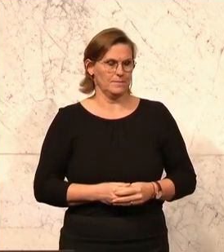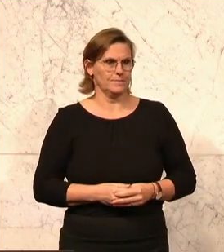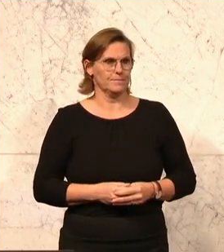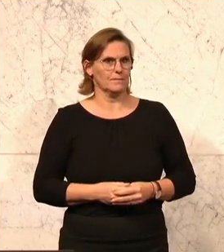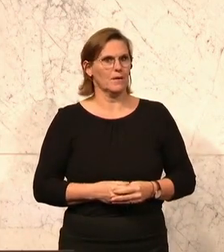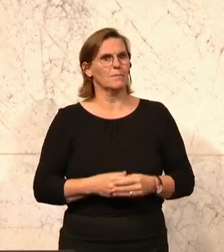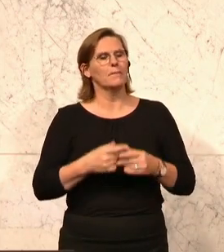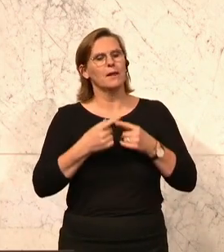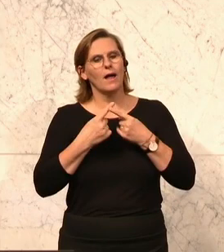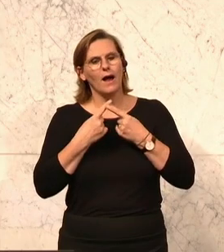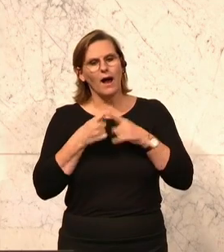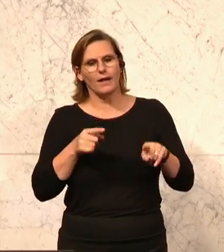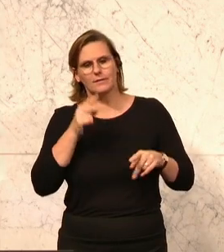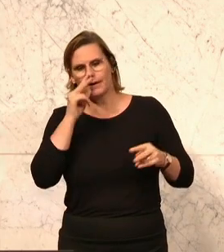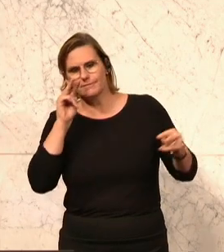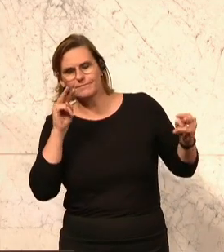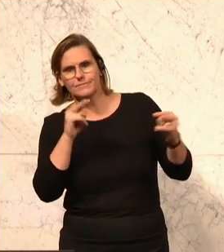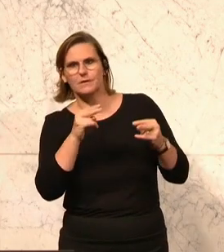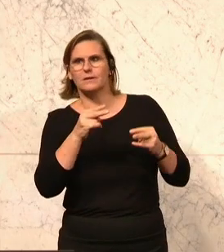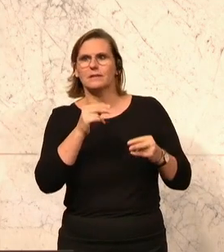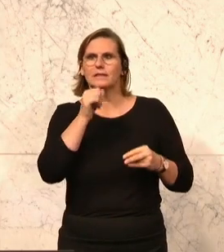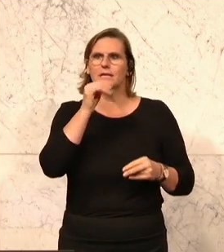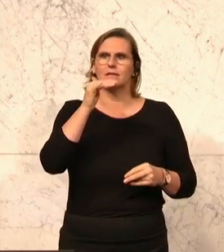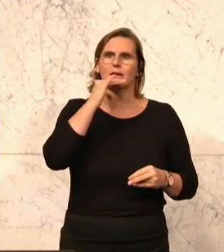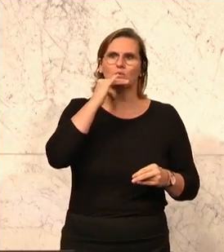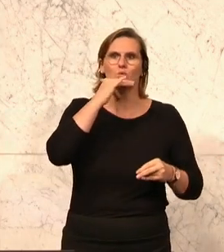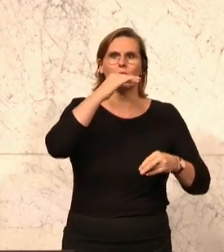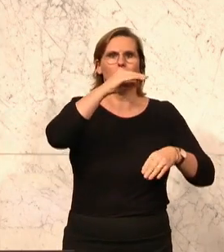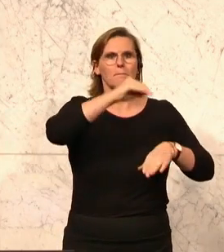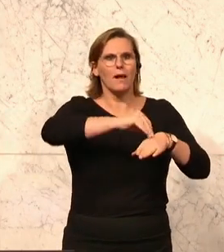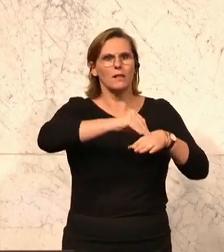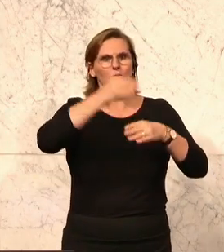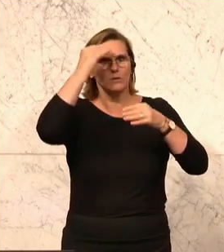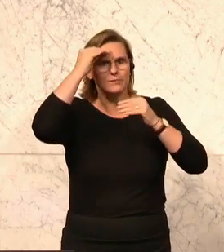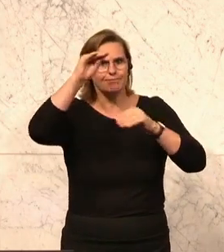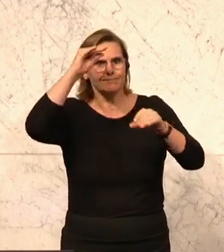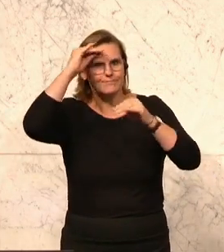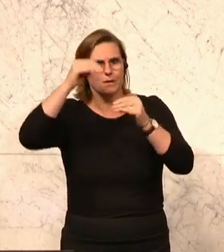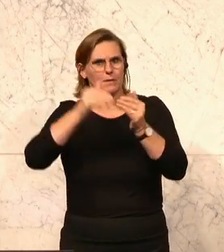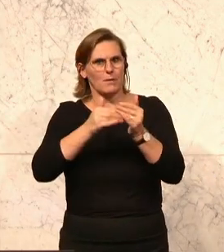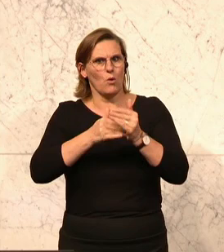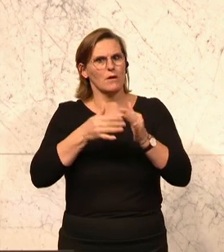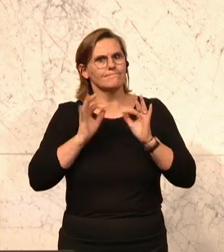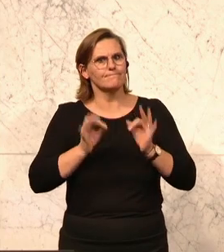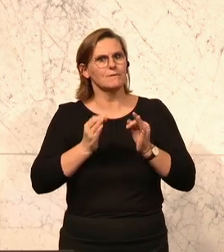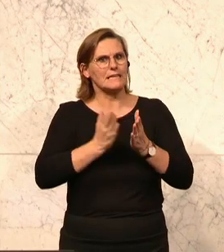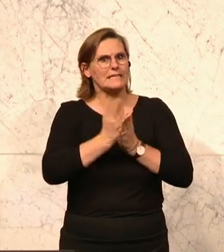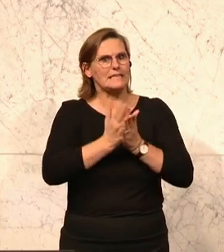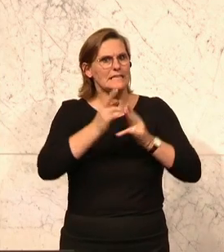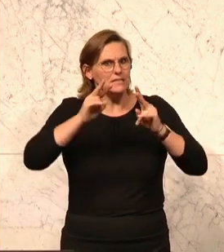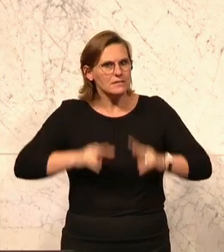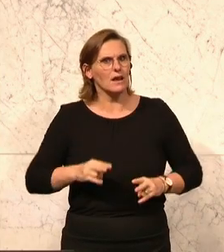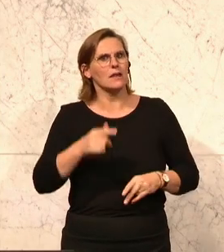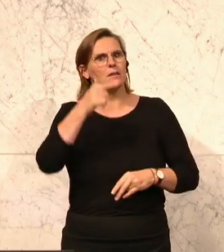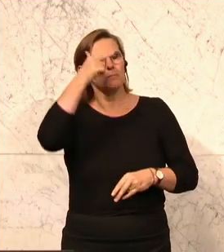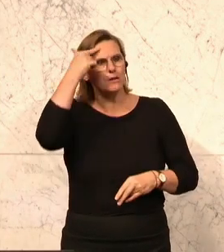Lösungsansatz. Da reicht es nicht mit Ankündigungen und Presseaussendungen zu arbeiten. Da braucht es halt ein modernes Dienstrecht, ein modernes Dienstrecht, dass sich die Menschen auch